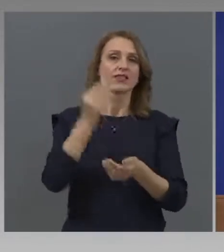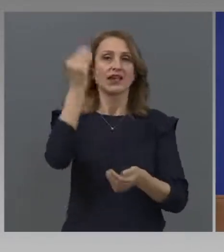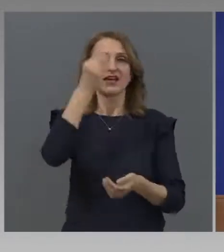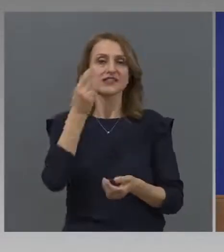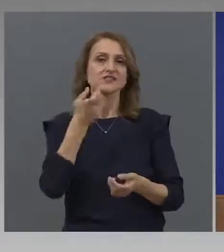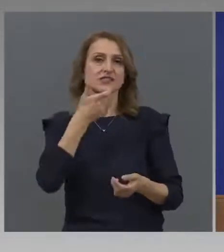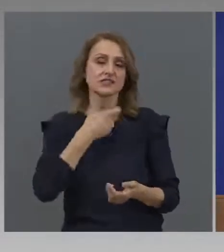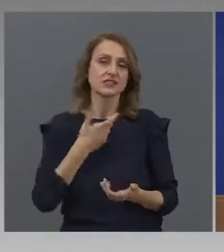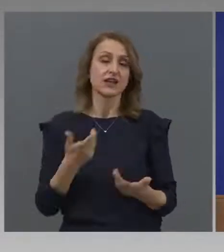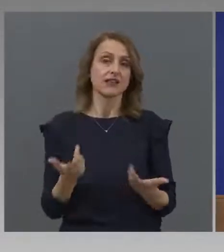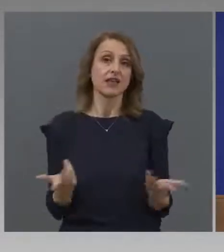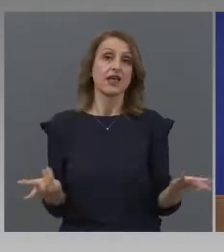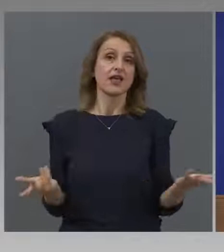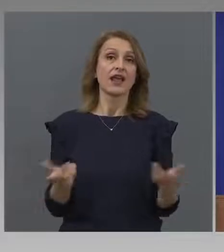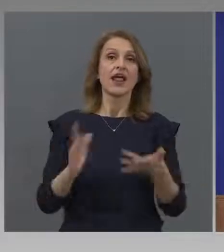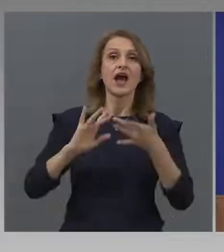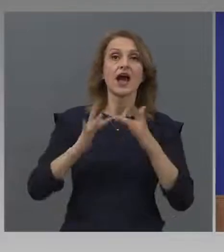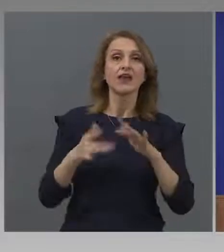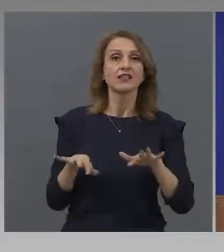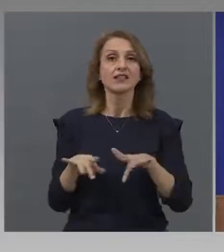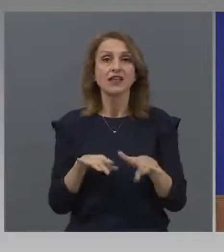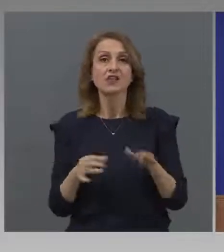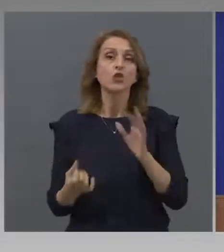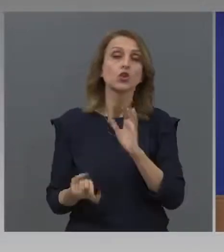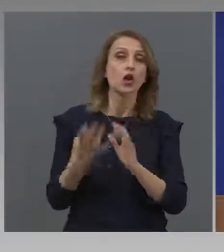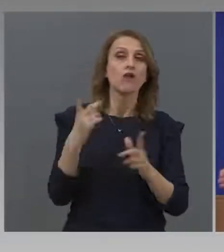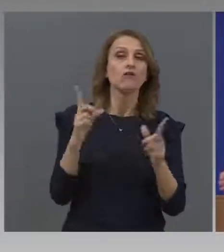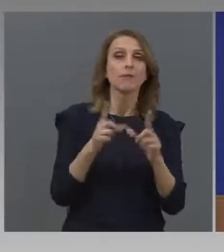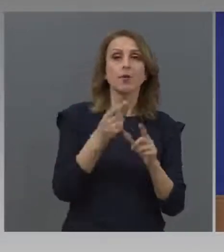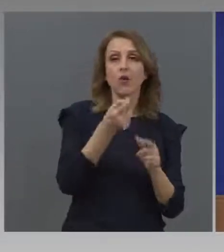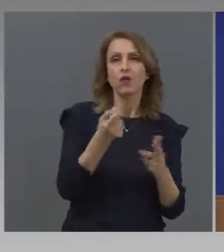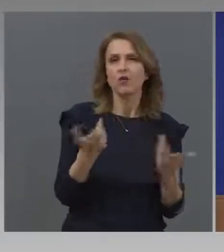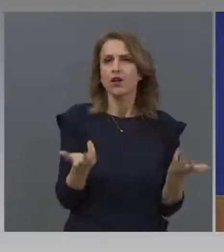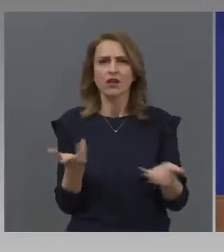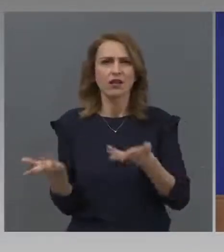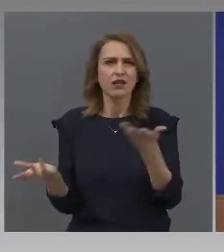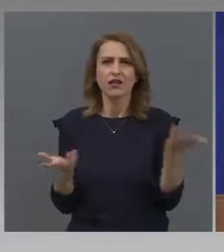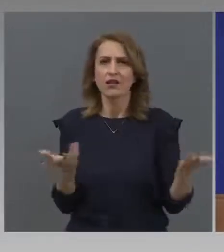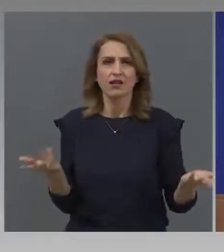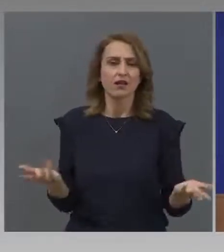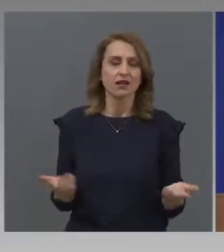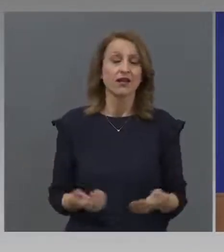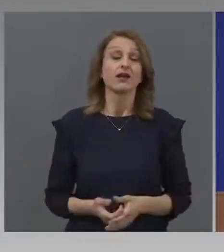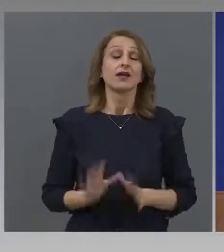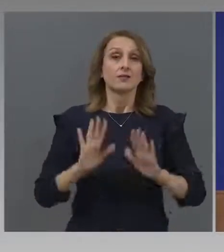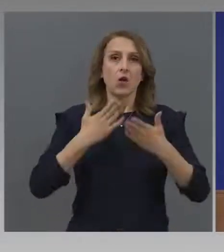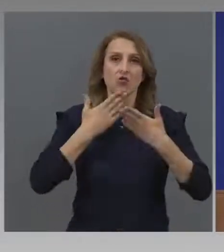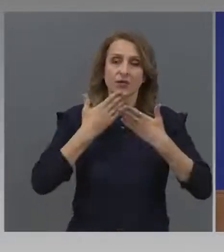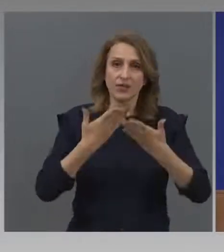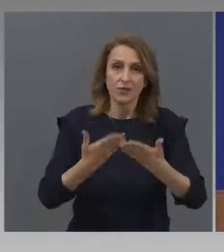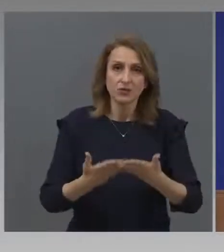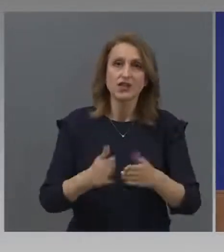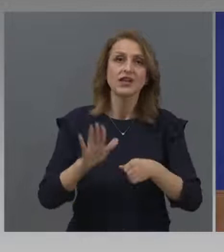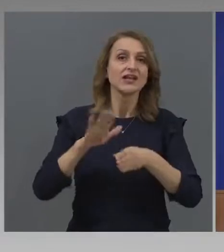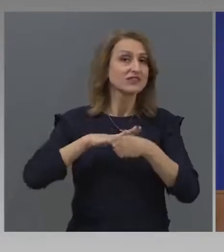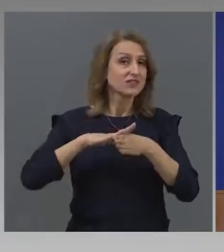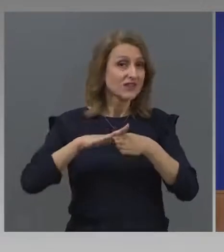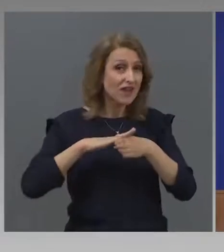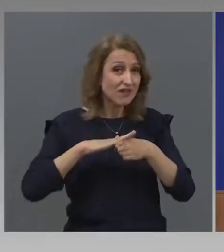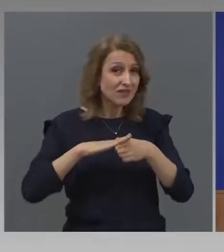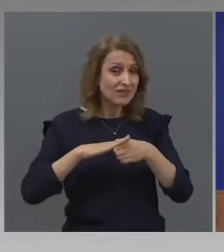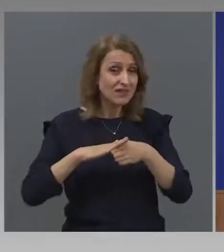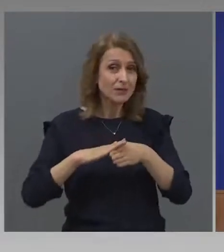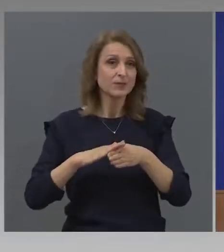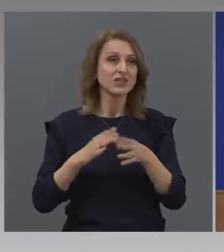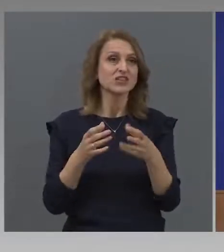просто го питам, той как? Или IT-технологии, нови молекули. Имам от едното до друго. Благодаря много, извинявам се, за това,